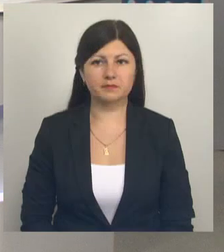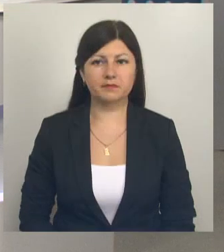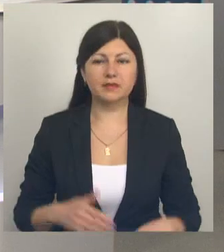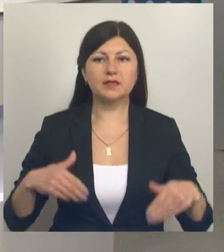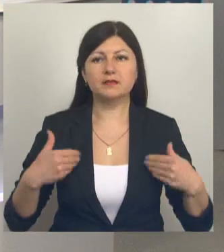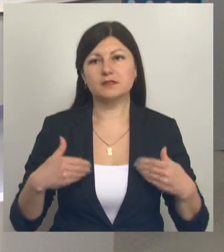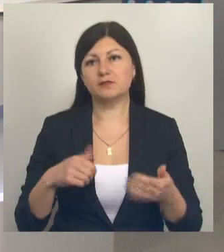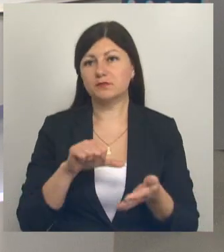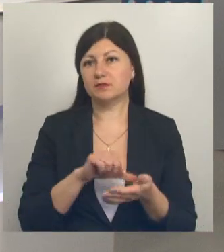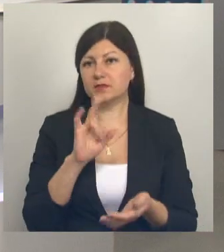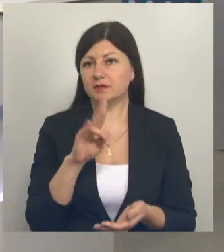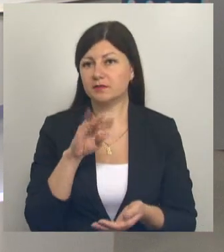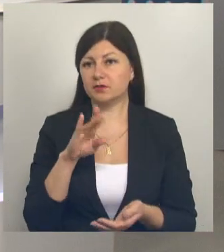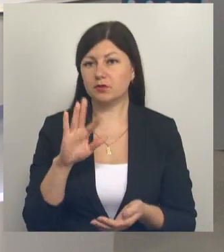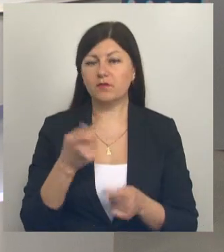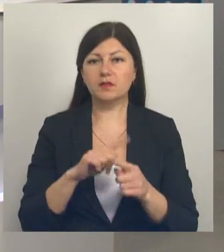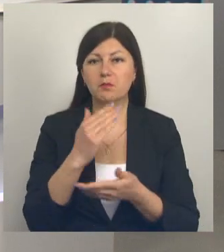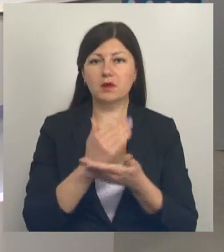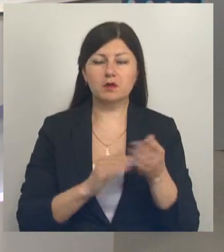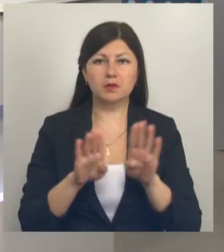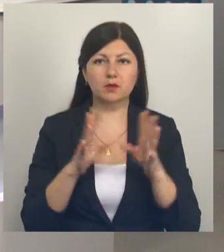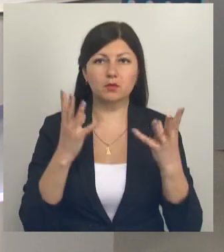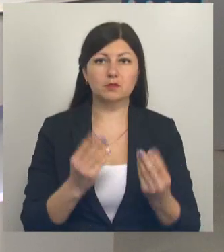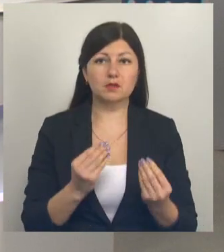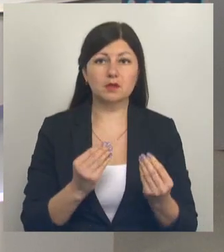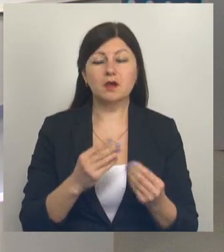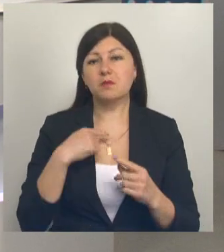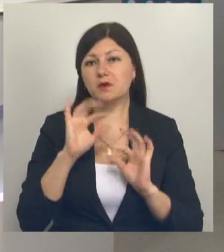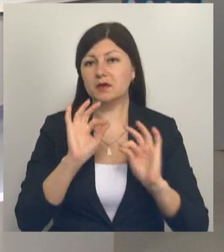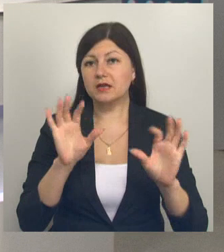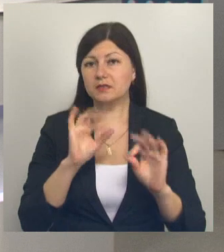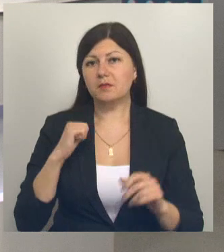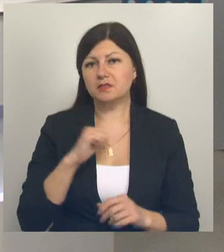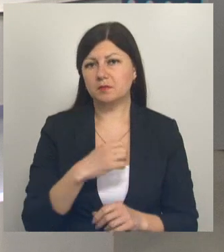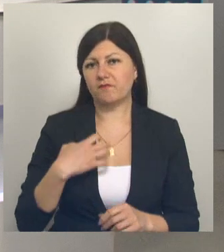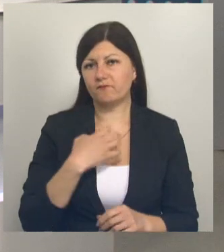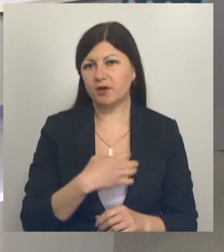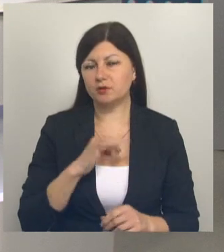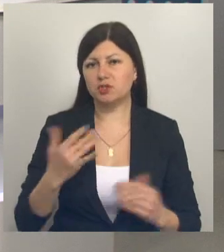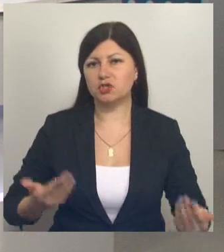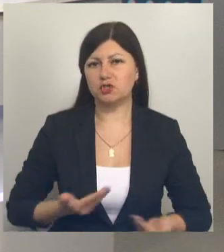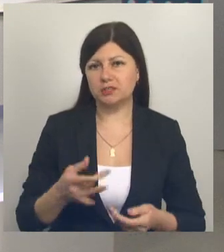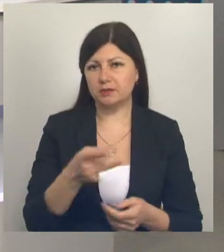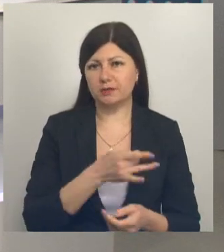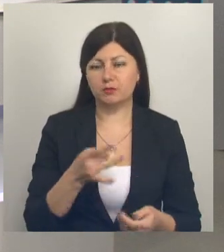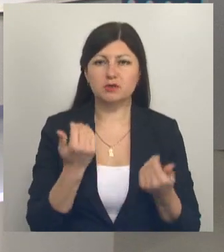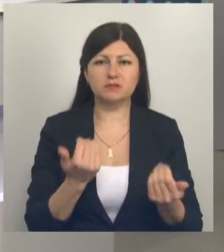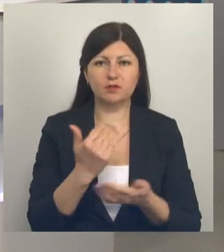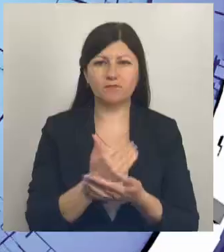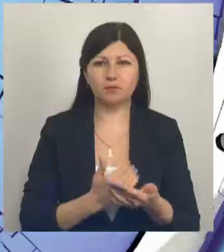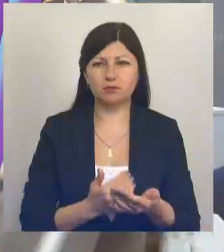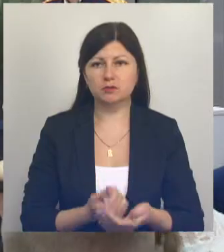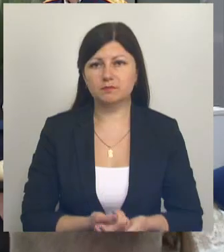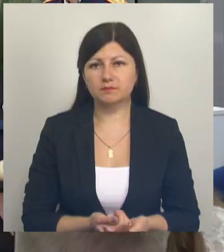Здравствуйте, я Наталья Титова. Это программа «Такой день». Мы рассказываем о самом важном из жизни региона. Сегодня в выпуске.